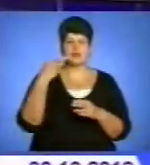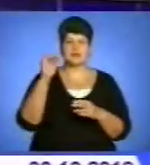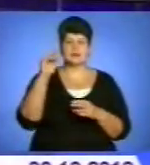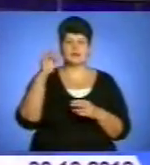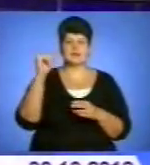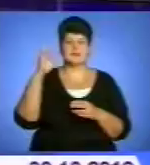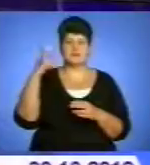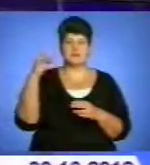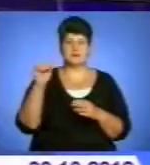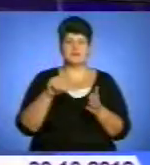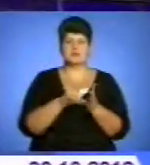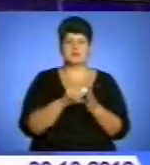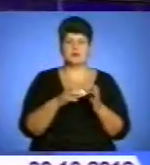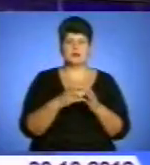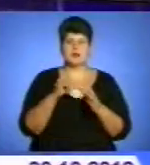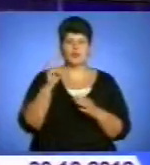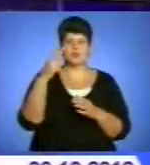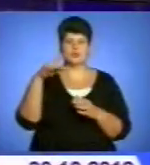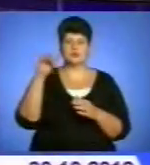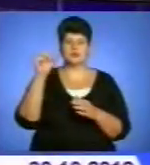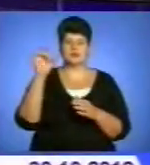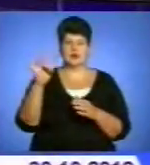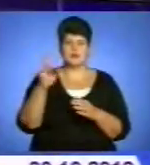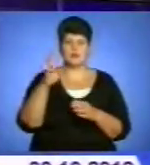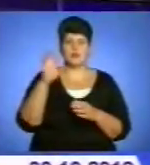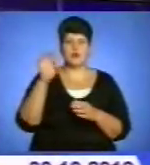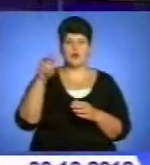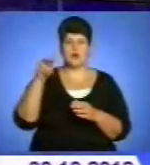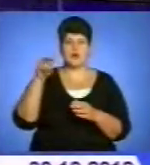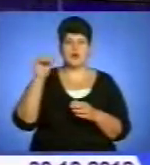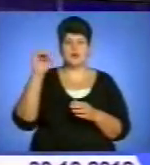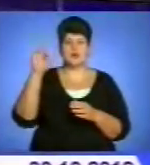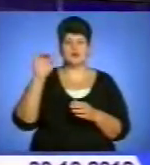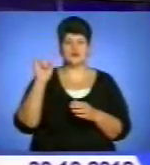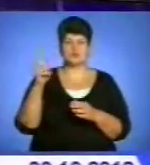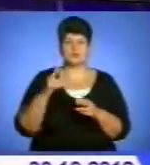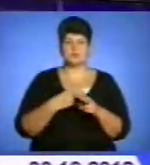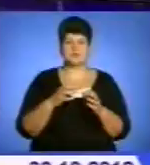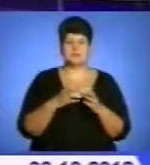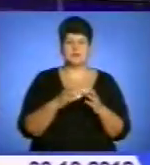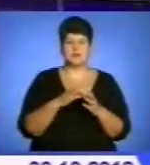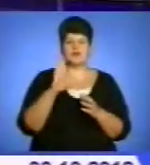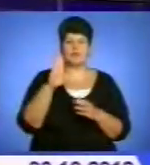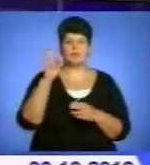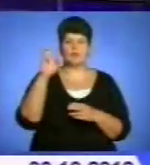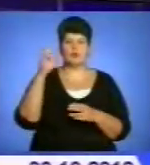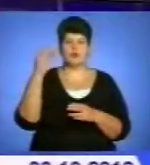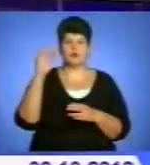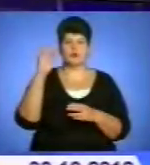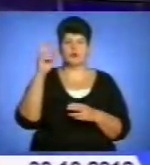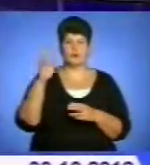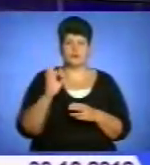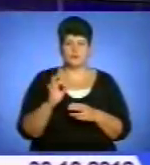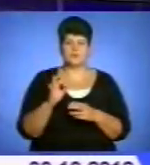представник партії «Удар» Володимир Петровський, Володимир Болєщук від партії УНП та безпартійний Володимир Бойко, повідомив голова окружної